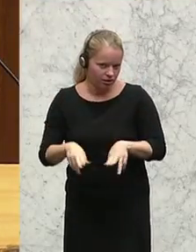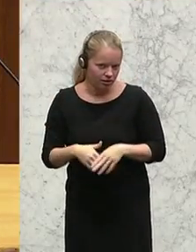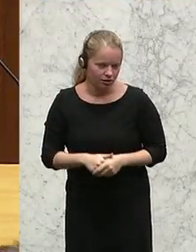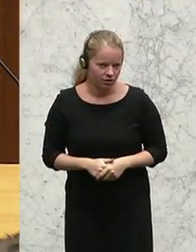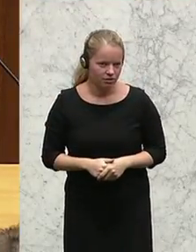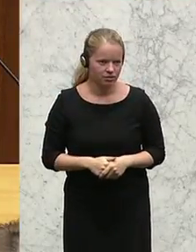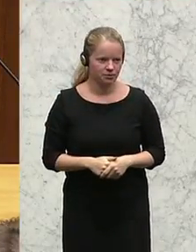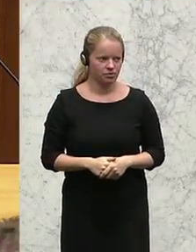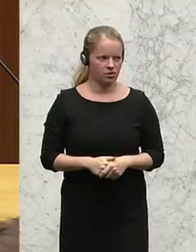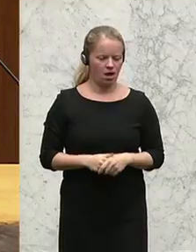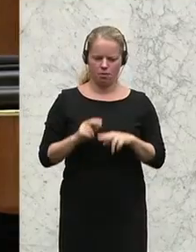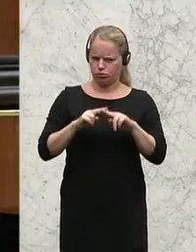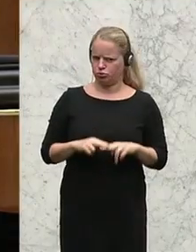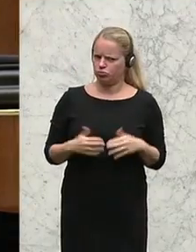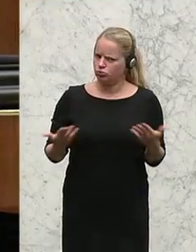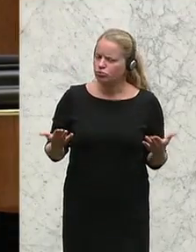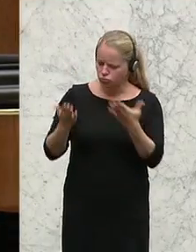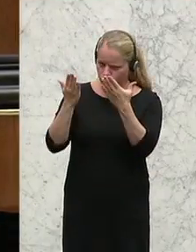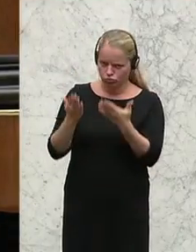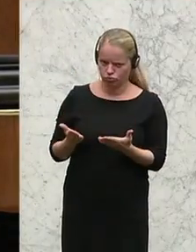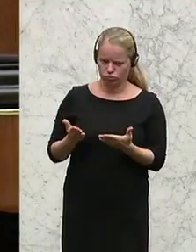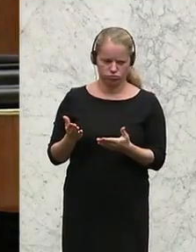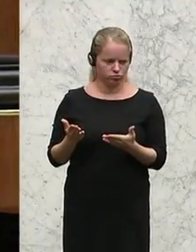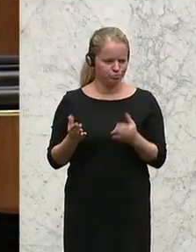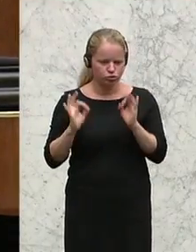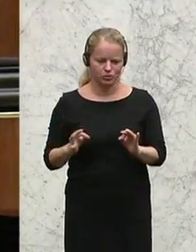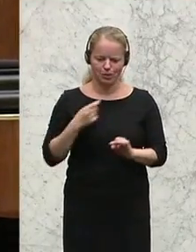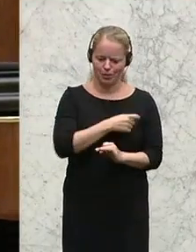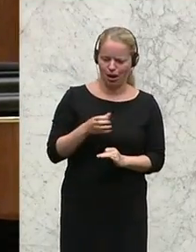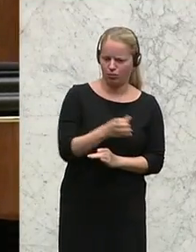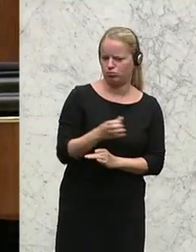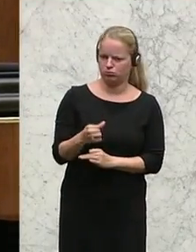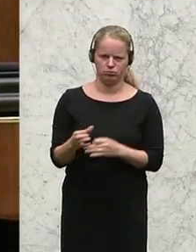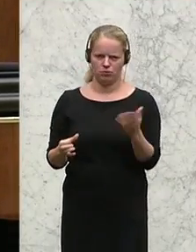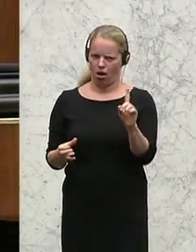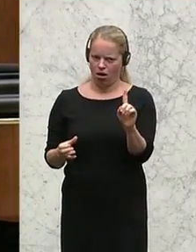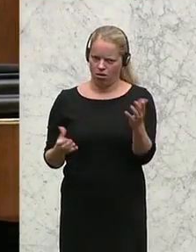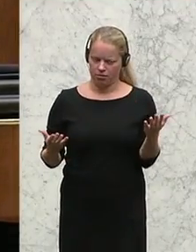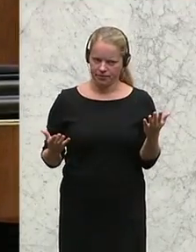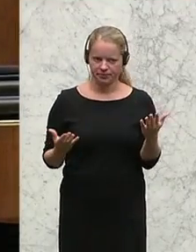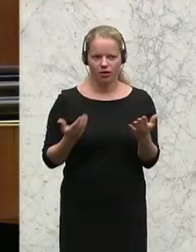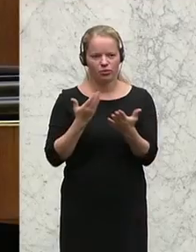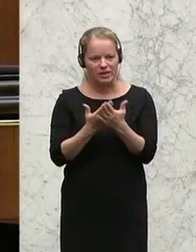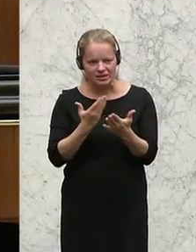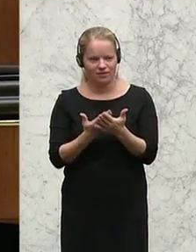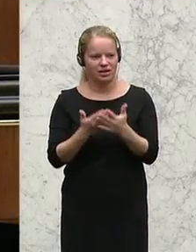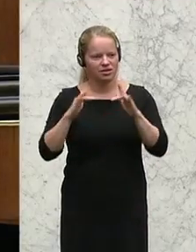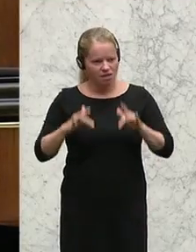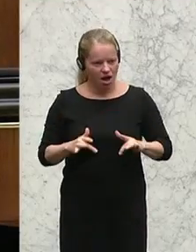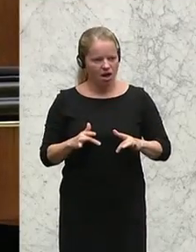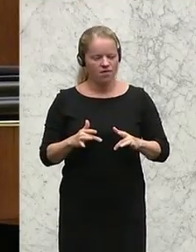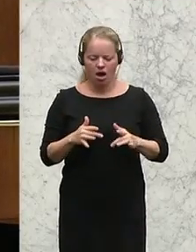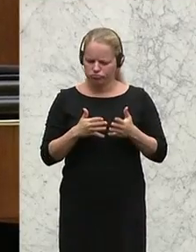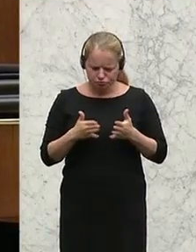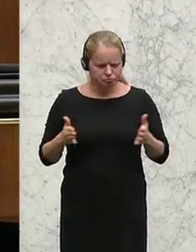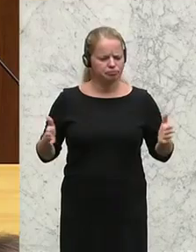Aber ansonsten, glaube ich, ist sie auch hier nicht zuordnerbar. Und es hat hier eine breite Mehrheit dazu